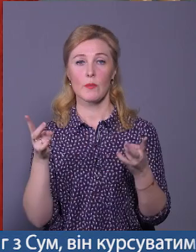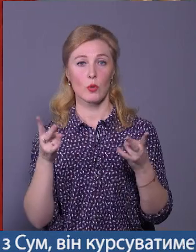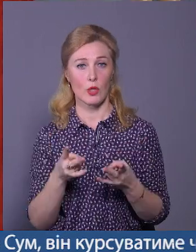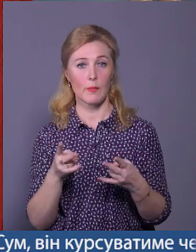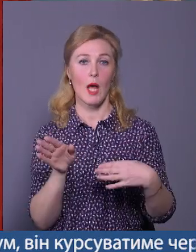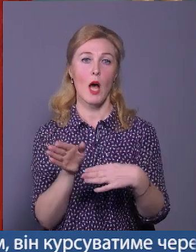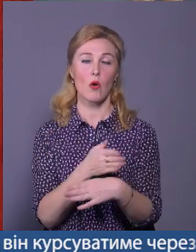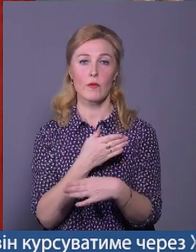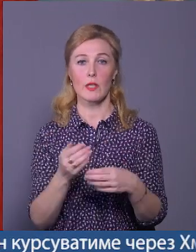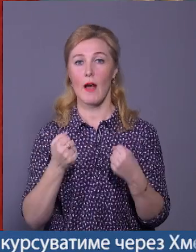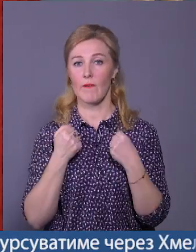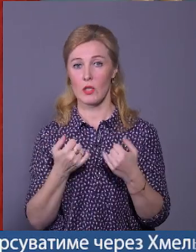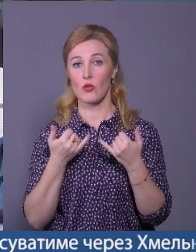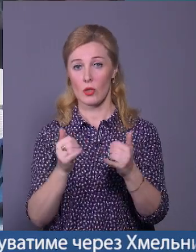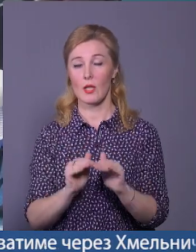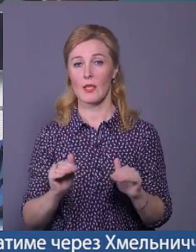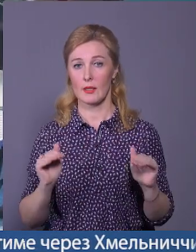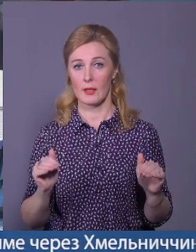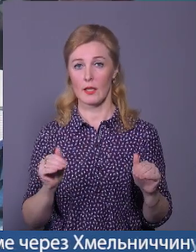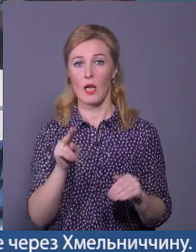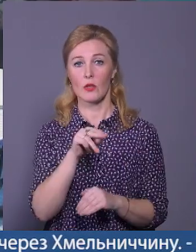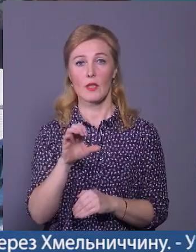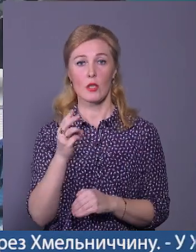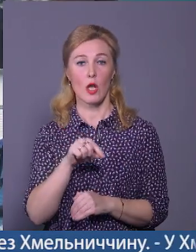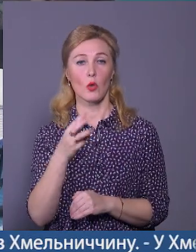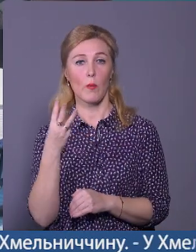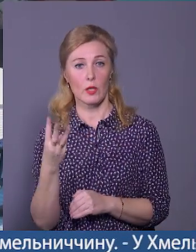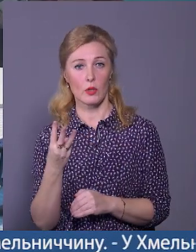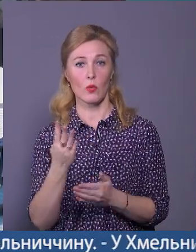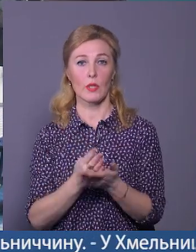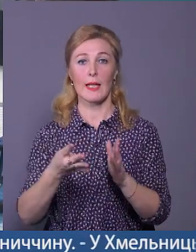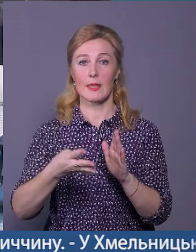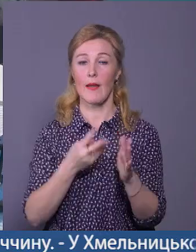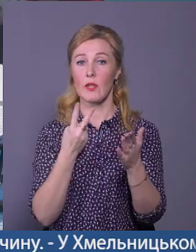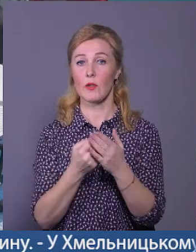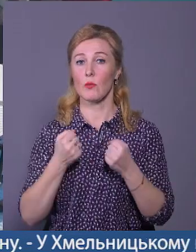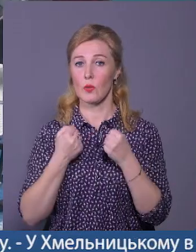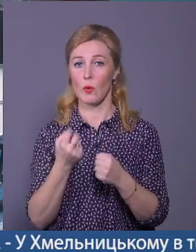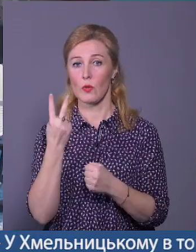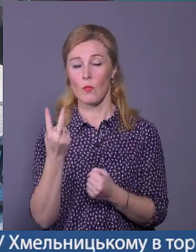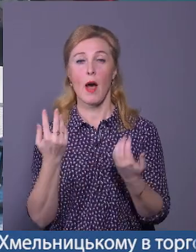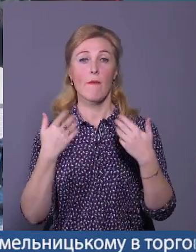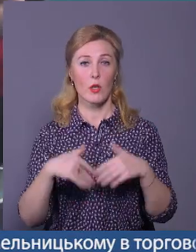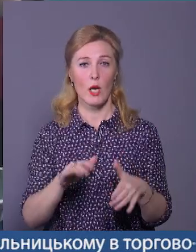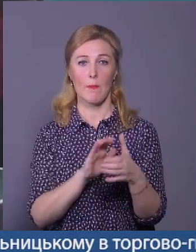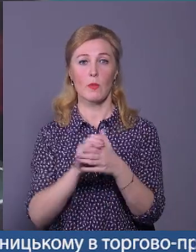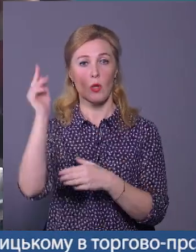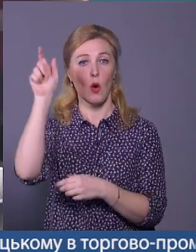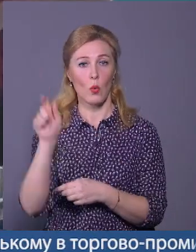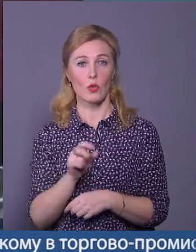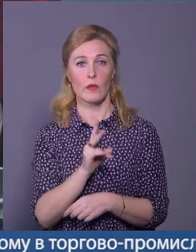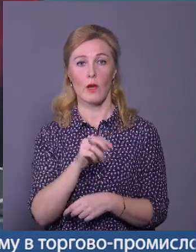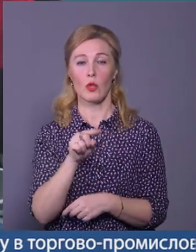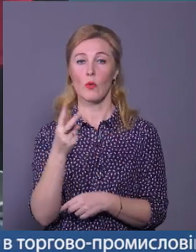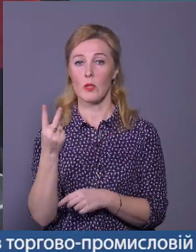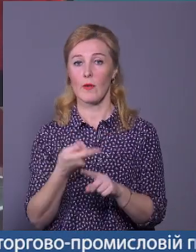розвантаження фізичне для дитині. У ДСШ номер три культивують дев'ять видів спорту. Із двома з них вже познайомили учнів НВК номер два.